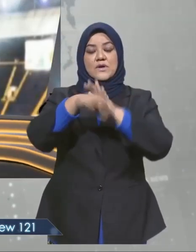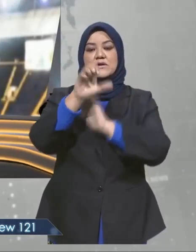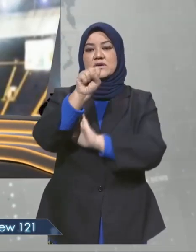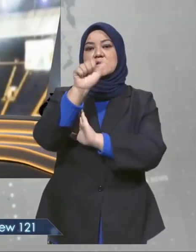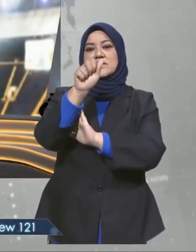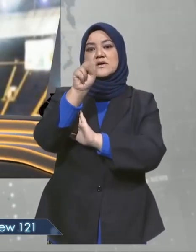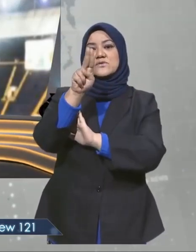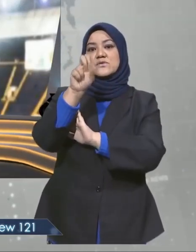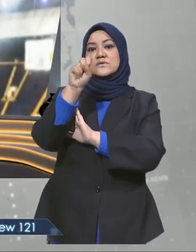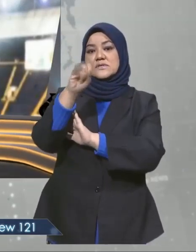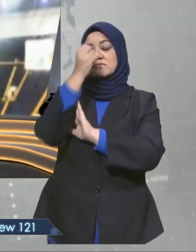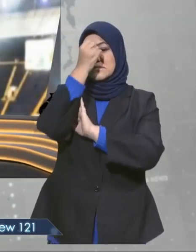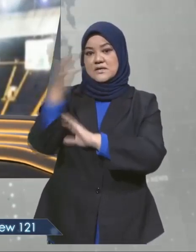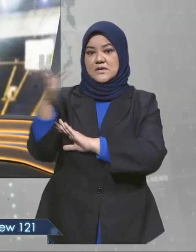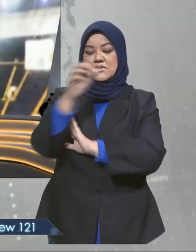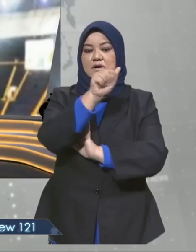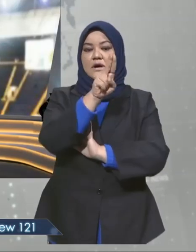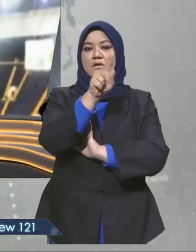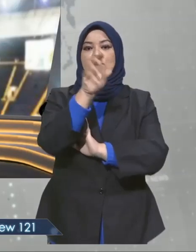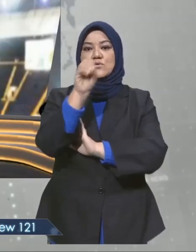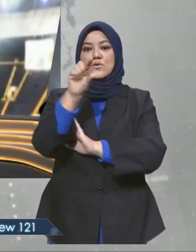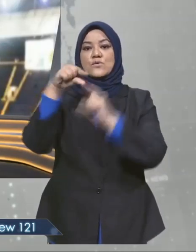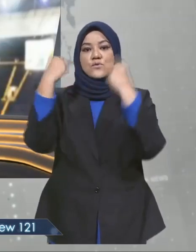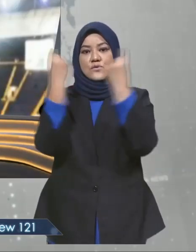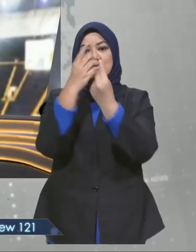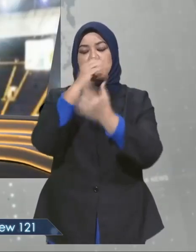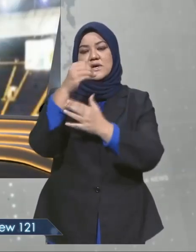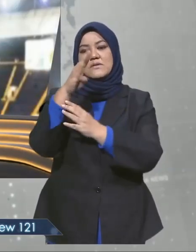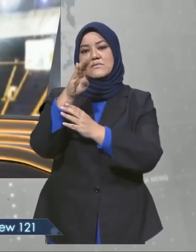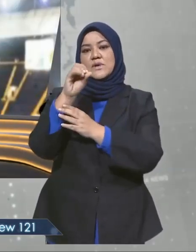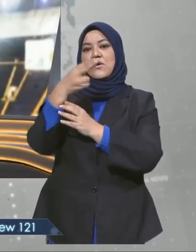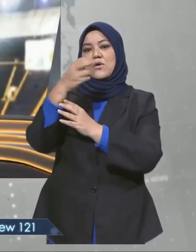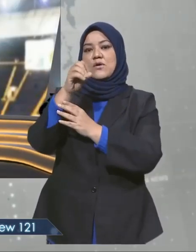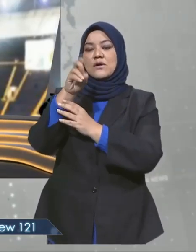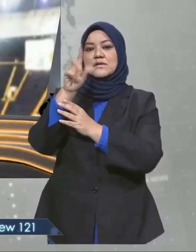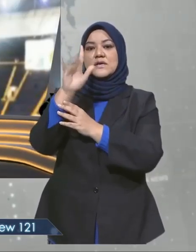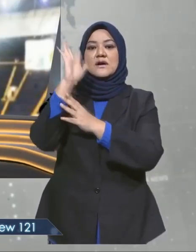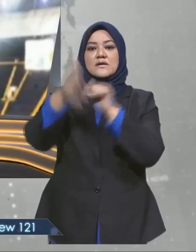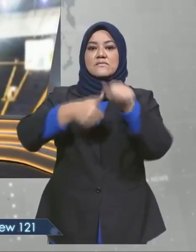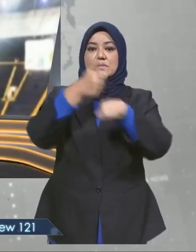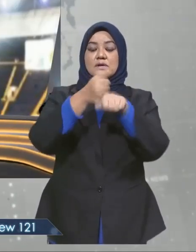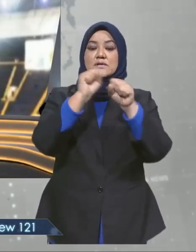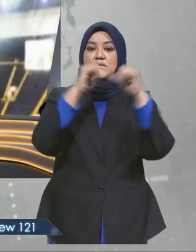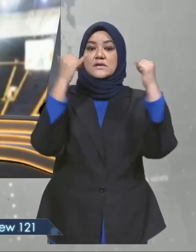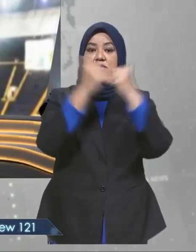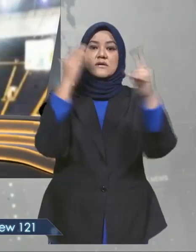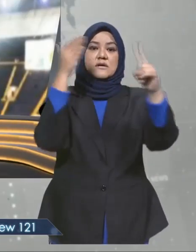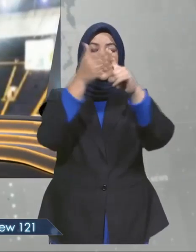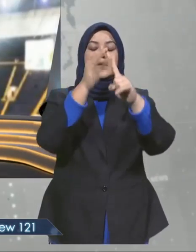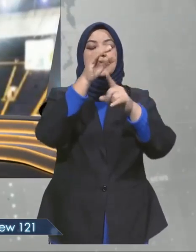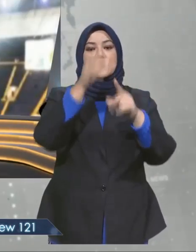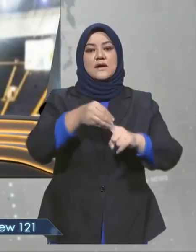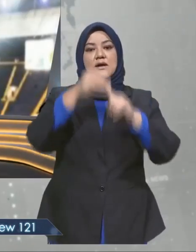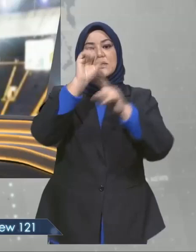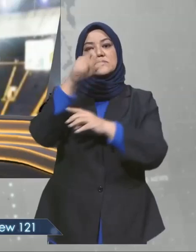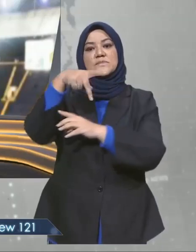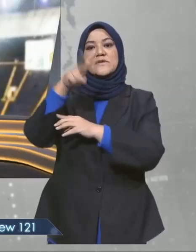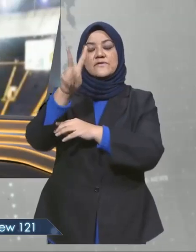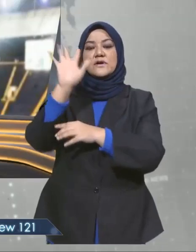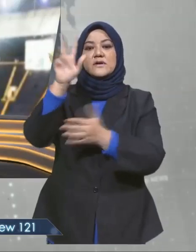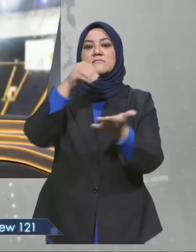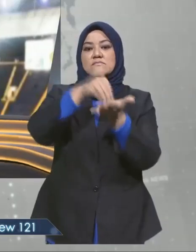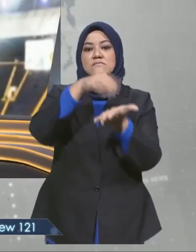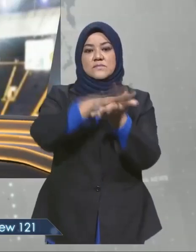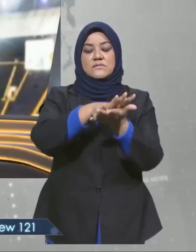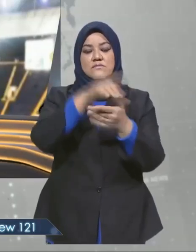Sanusi Maknur berkata, Go Auto Group dan Fluman Holding Sendirian Berhad akan menubuhkan sebuah syarikat tujuan khas SPV yang akan